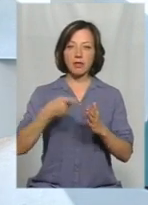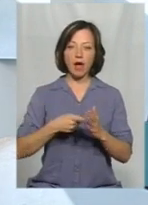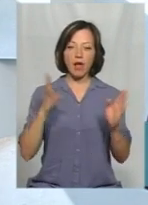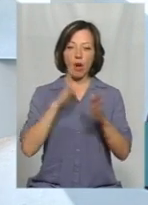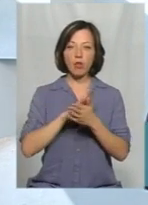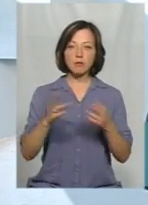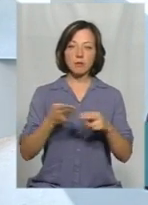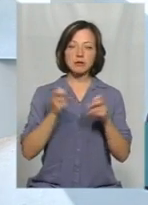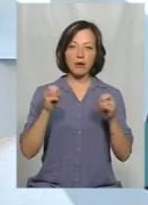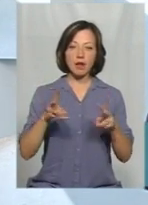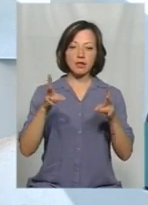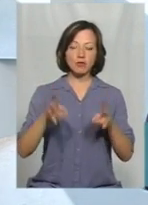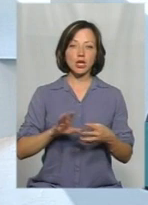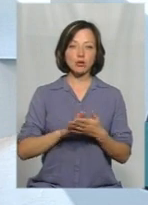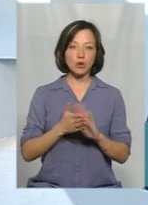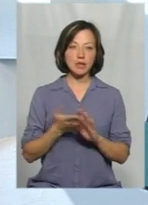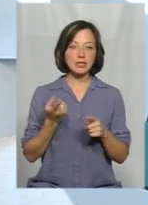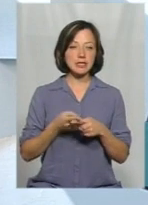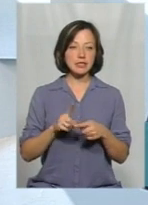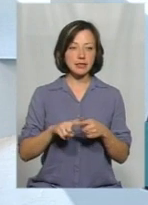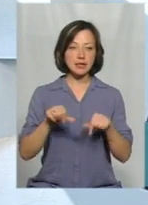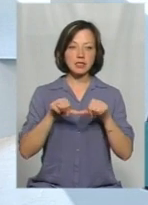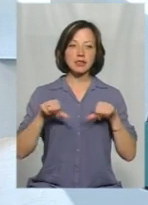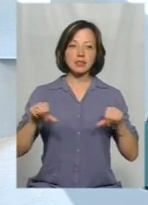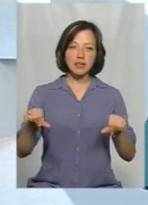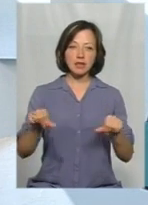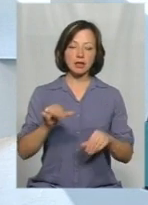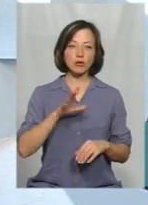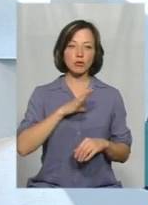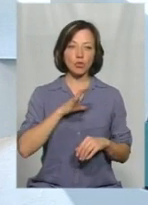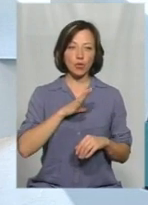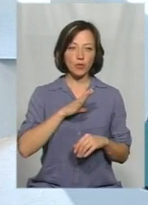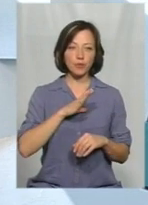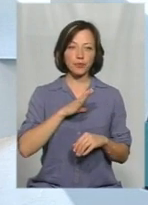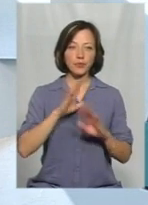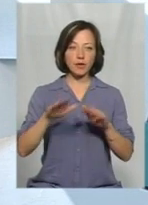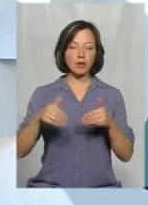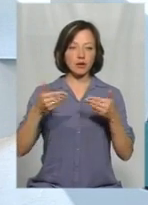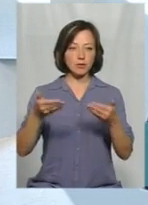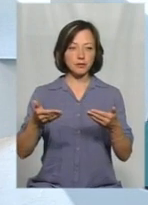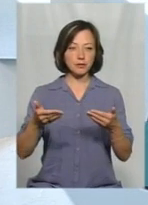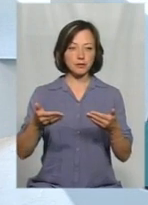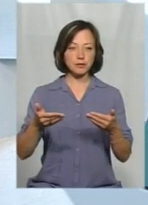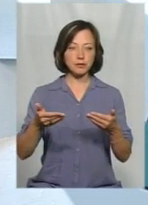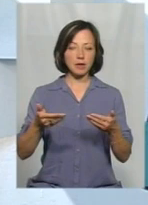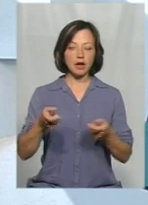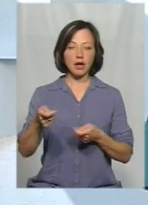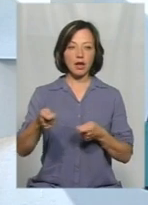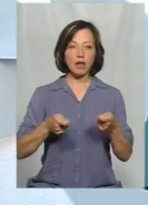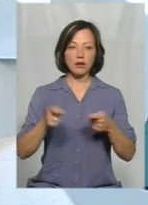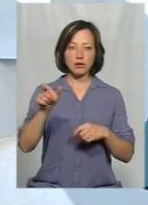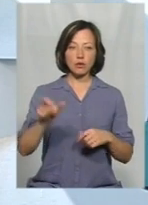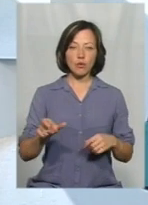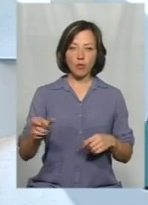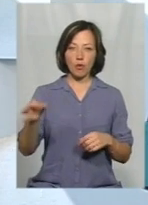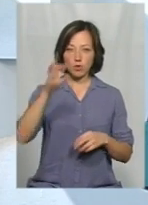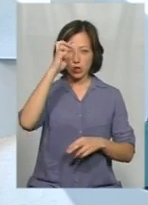Дане засідання було зініційовано керівником Хмельницької